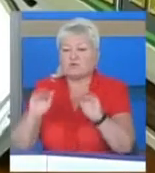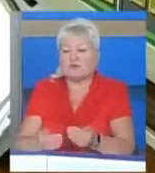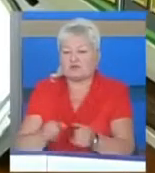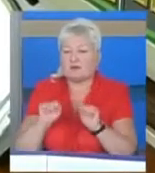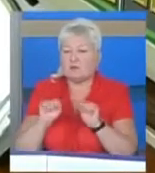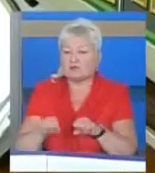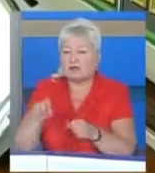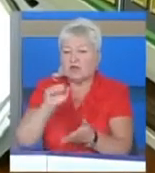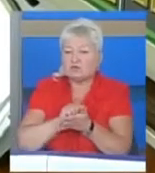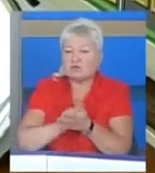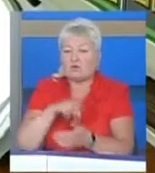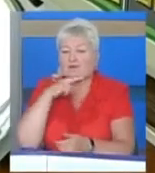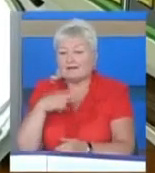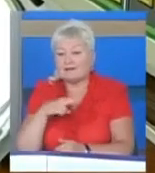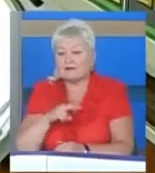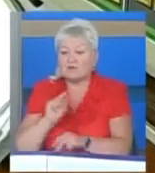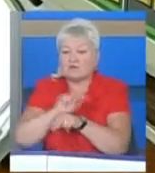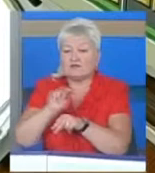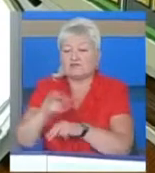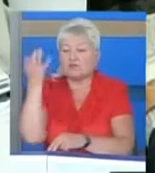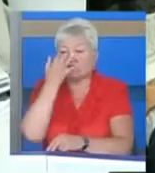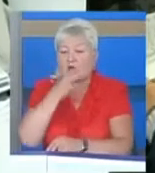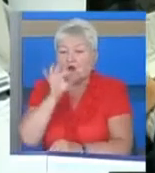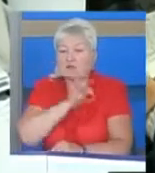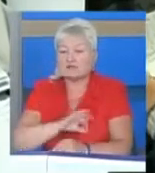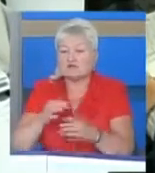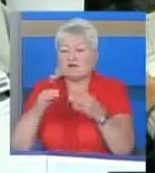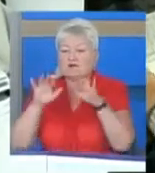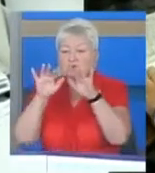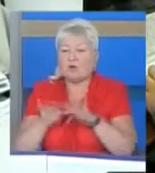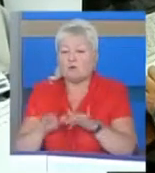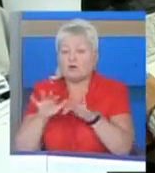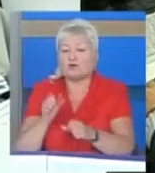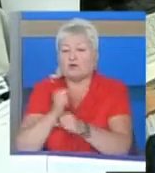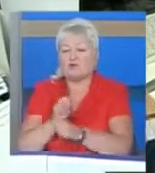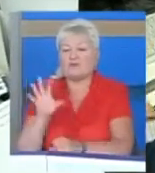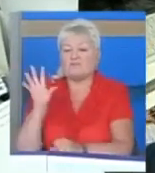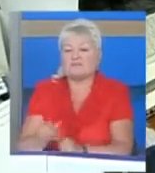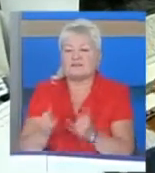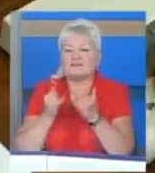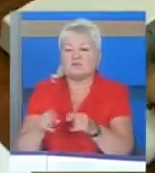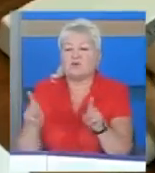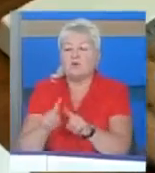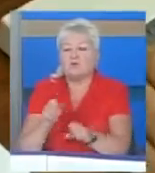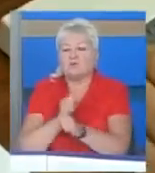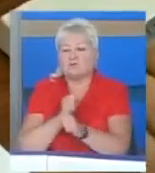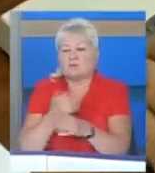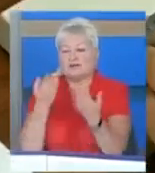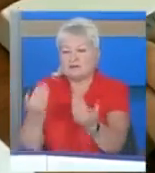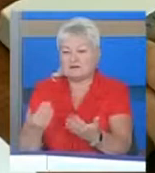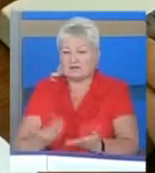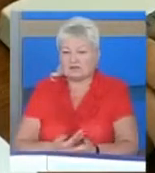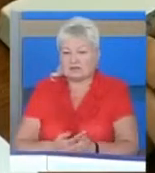Там друкують літературу, навчають незрячих користуватися комп'ютером та роблять все для того, аби зробити їхнє життя